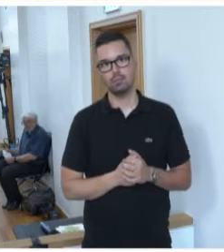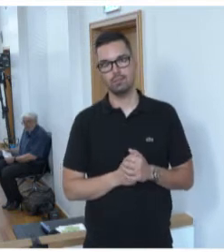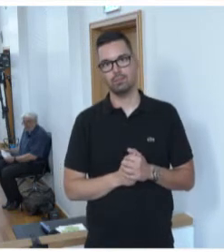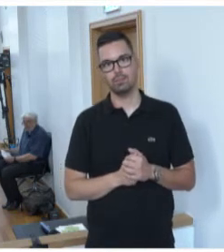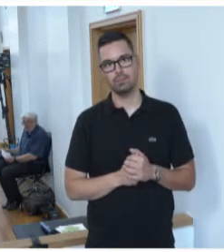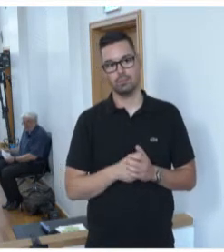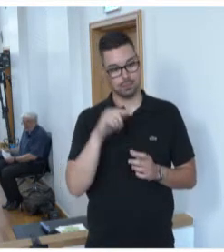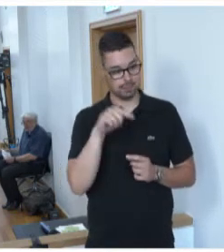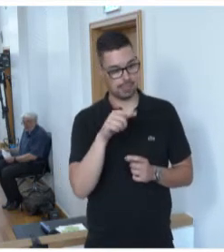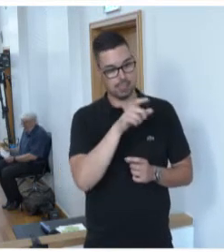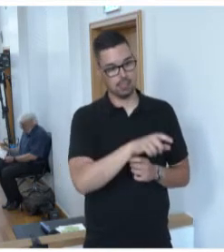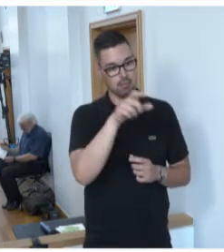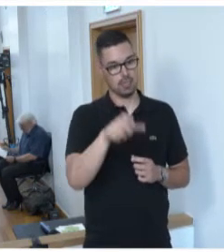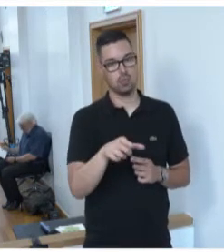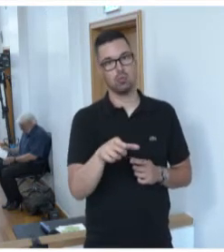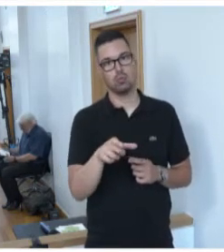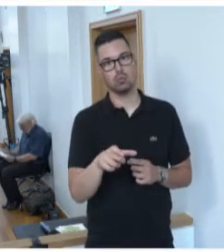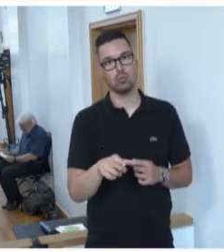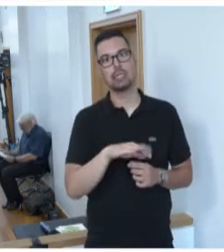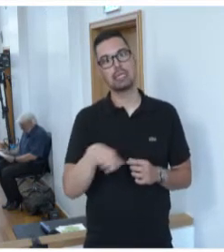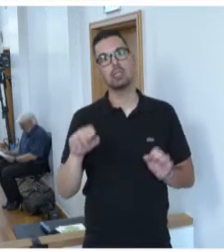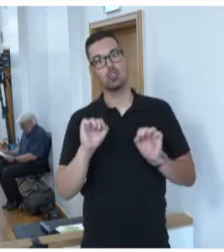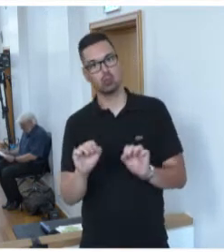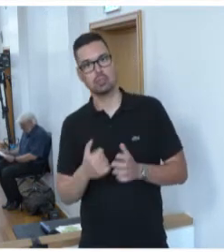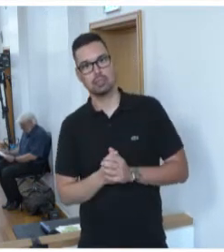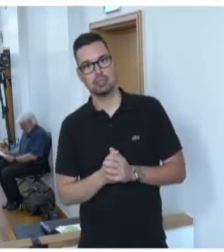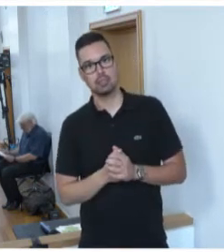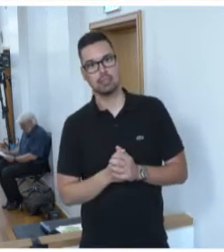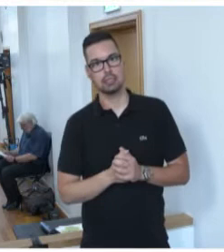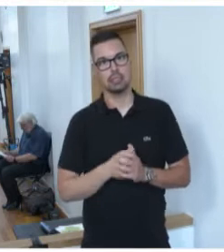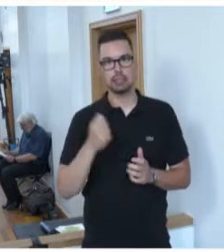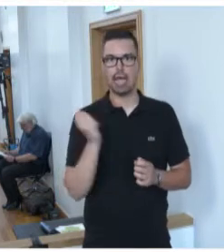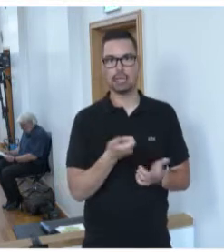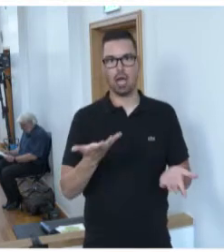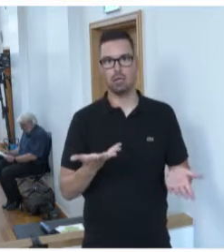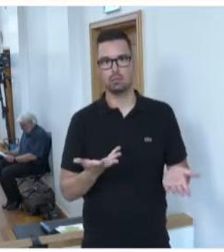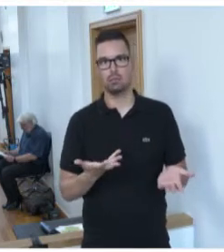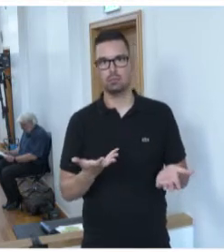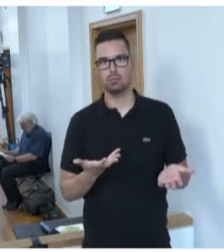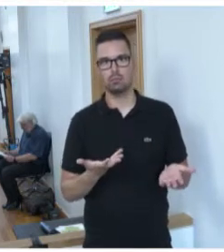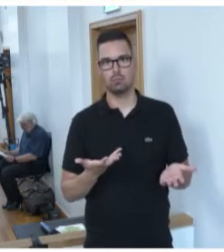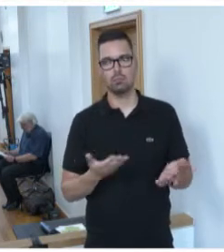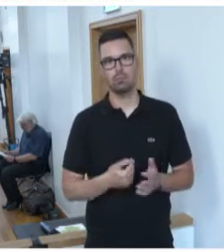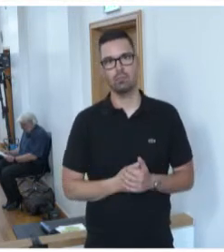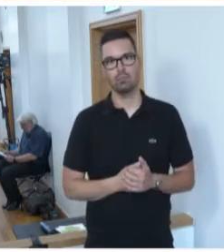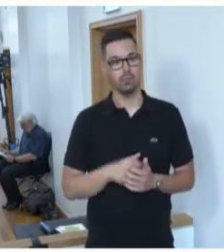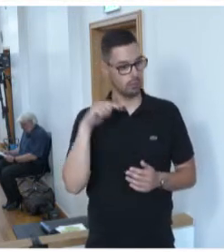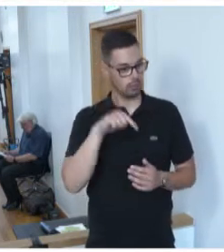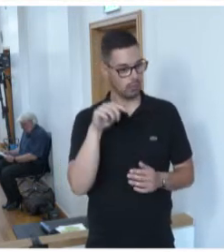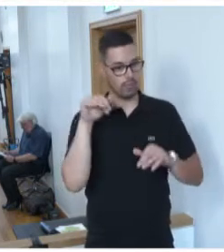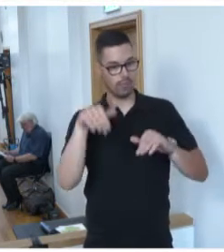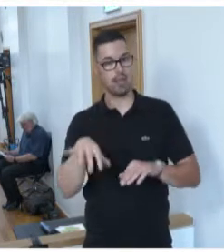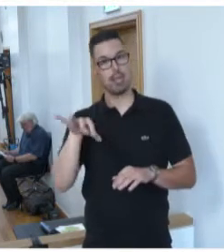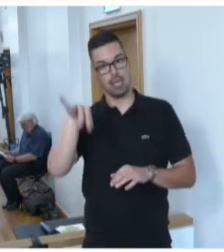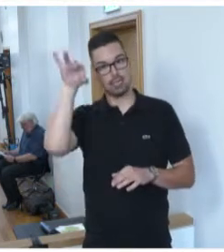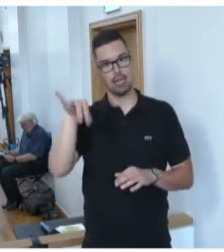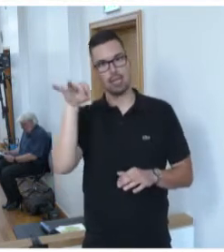genau diese Person, die ihrem Kind Schutz bieten soll, wird zum Täter. Um diese Fälle zu entdecken,